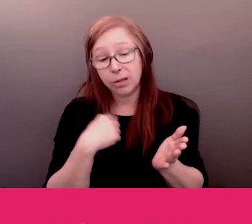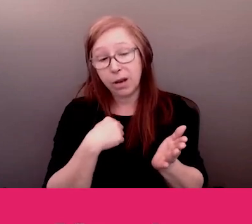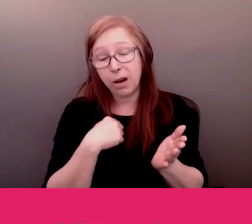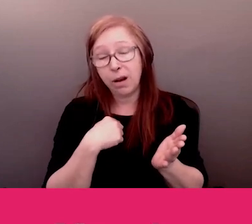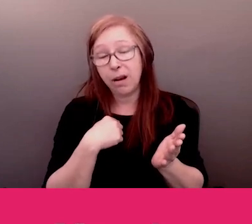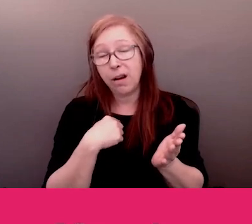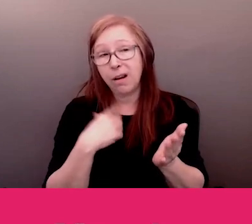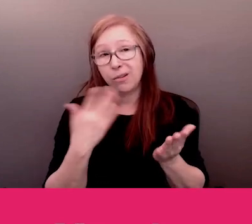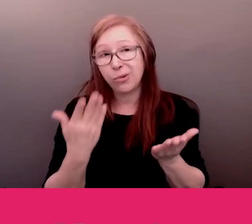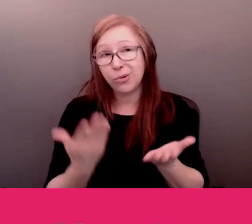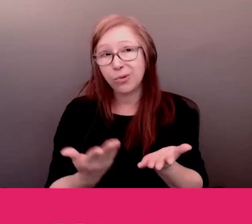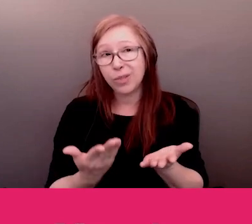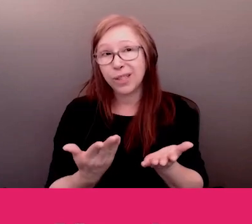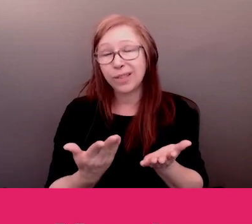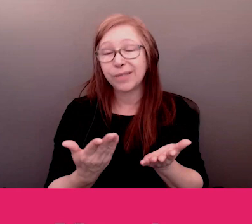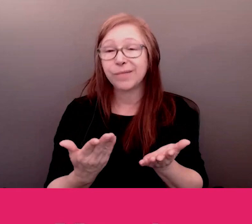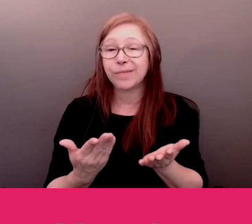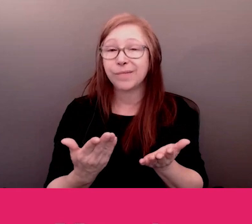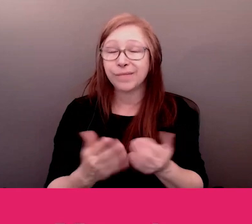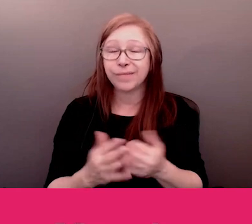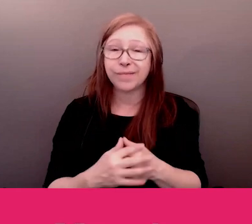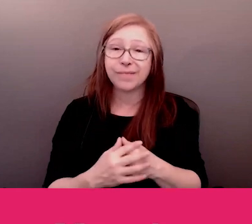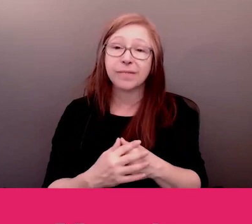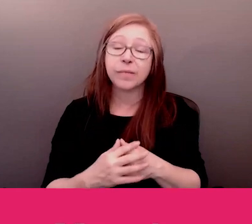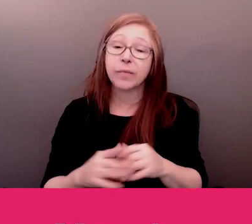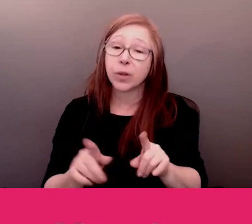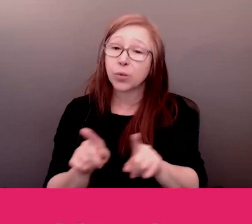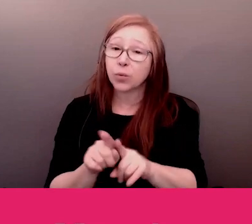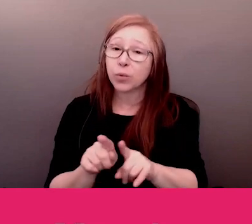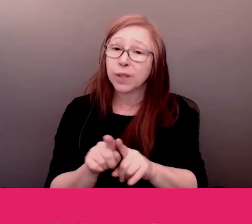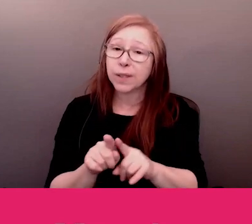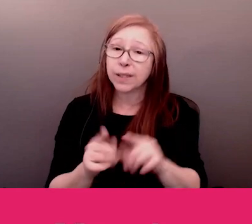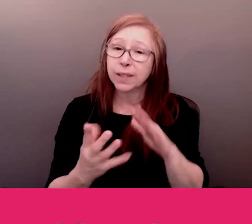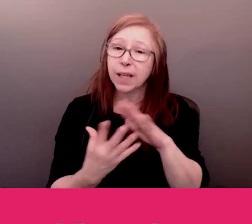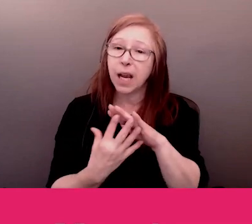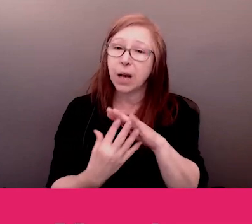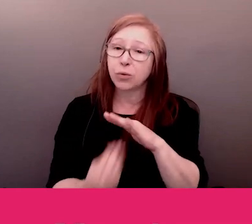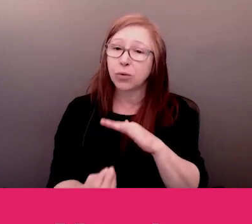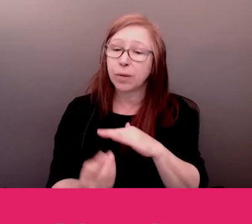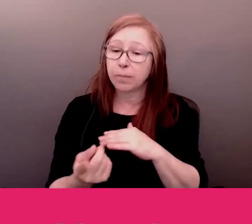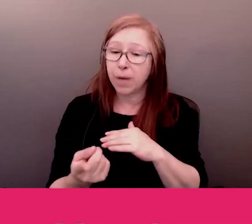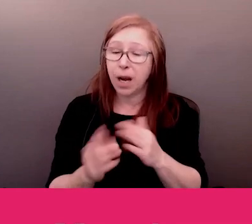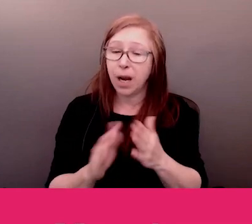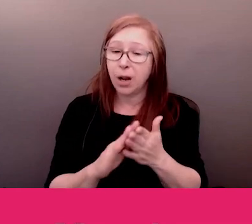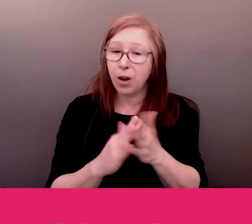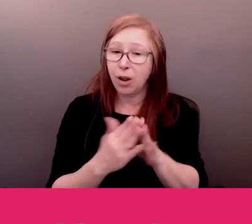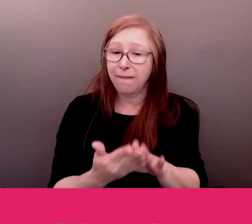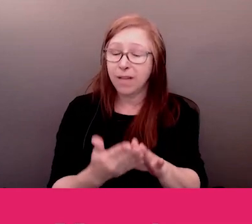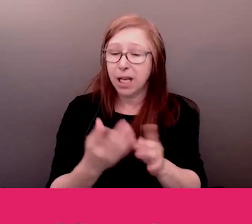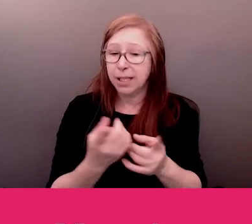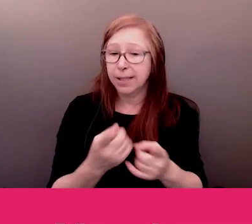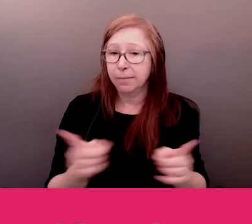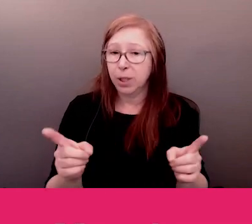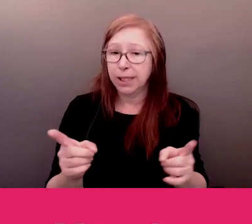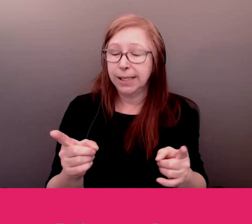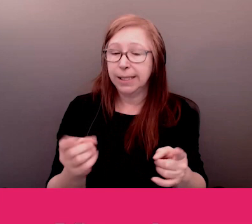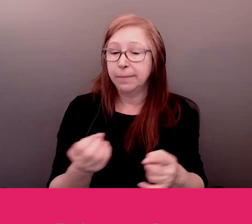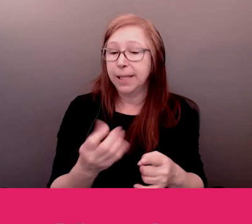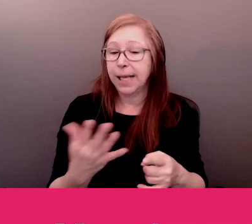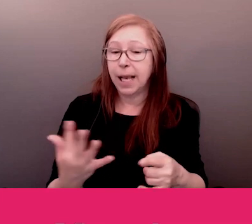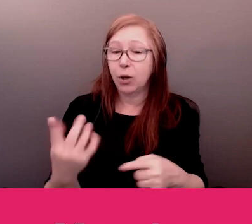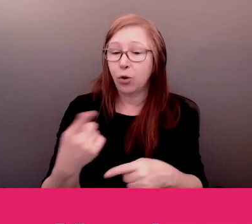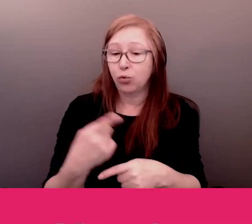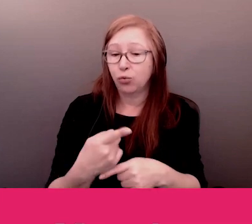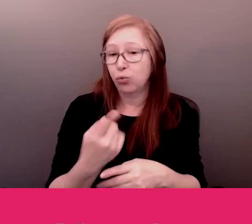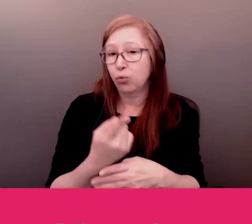des approches de cœur sur la complexité vous avez donné beaucoup d'exemples de la manière dont